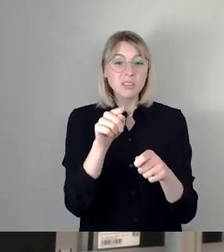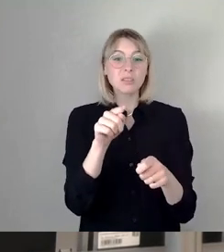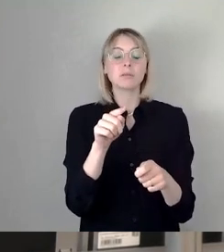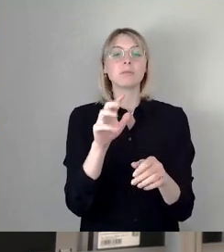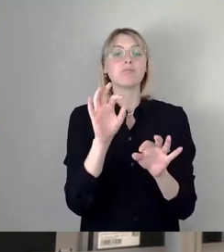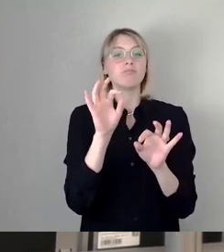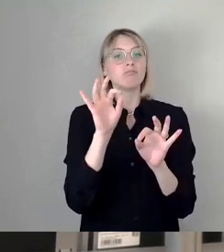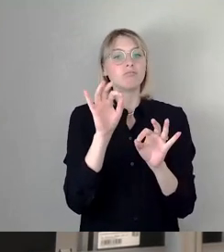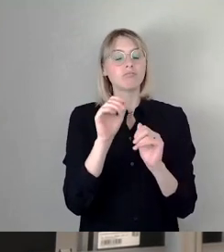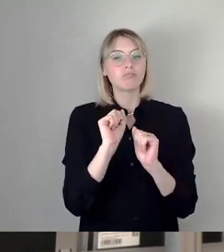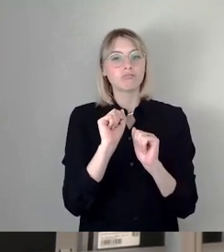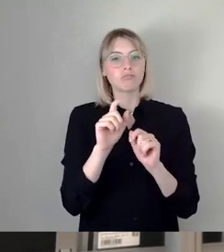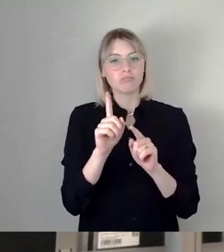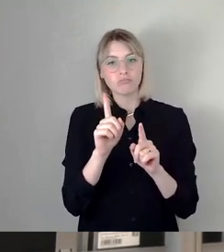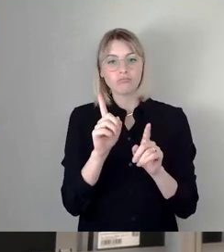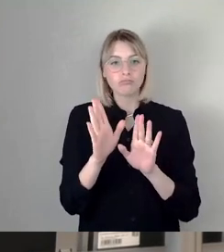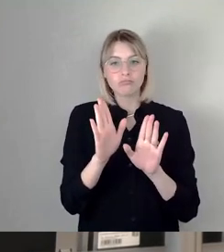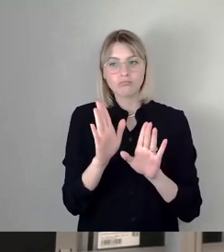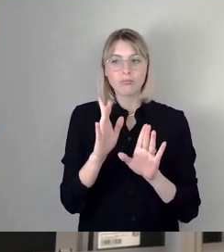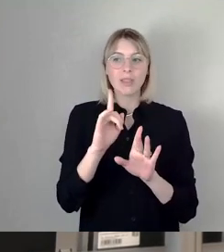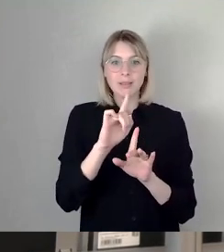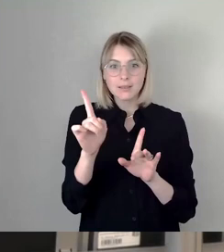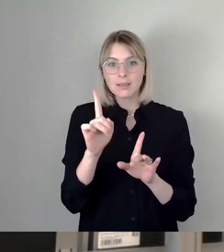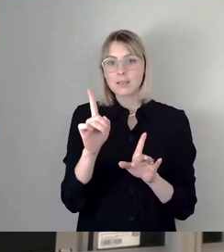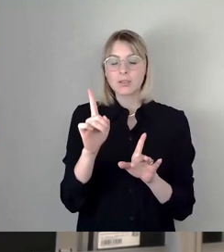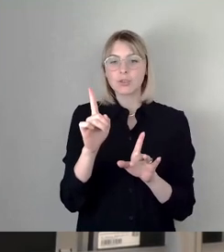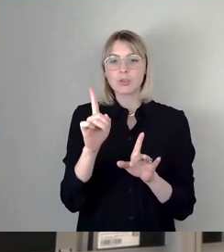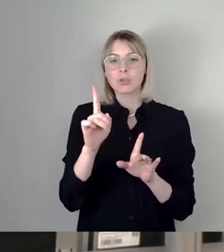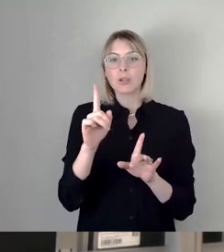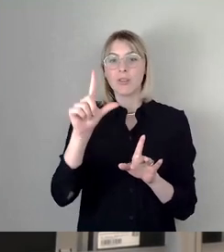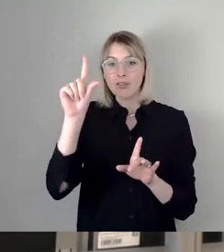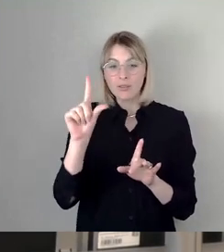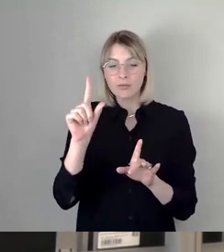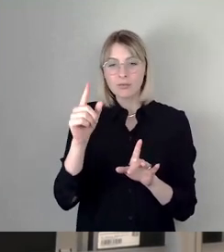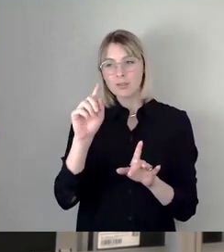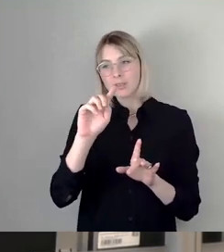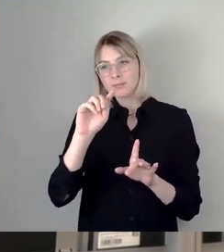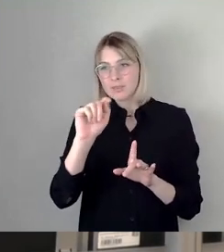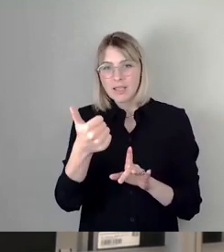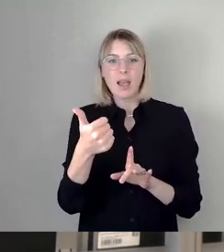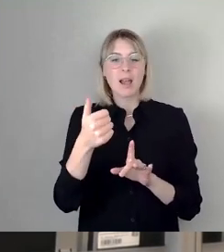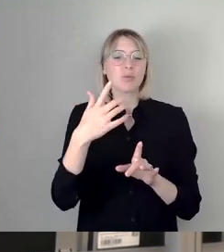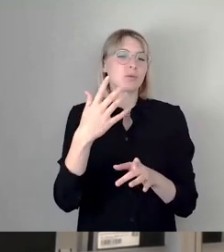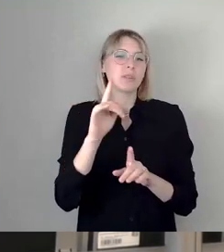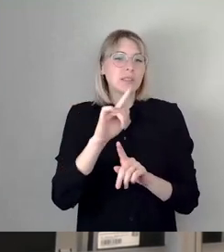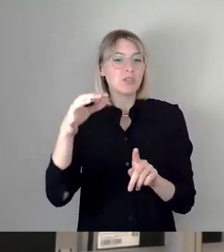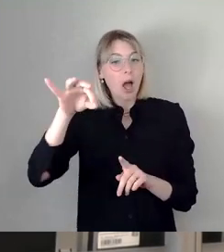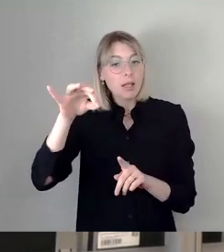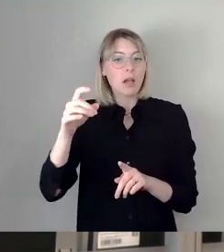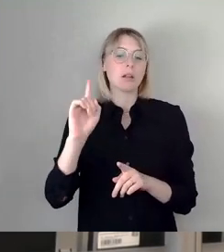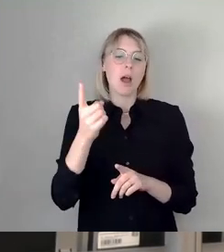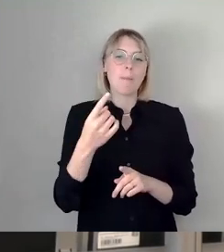Welt nicht einzigartig, aber es kommt nicht häufig vor. Und natürlich brauchen wir, wenn wir dann eine neue